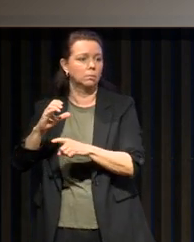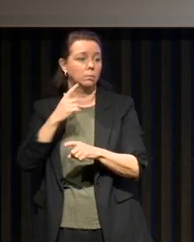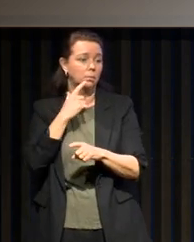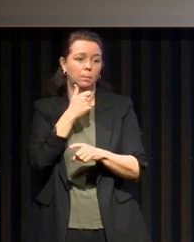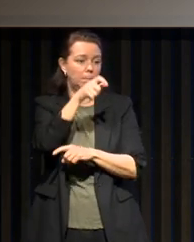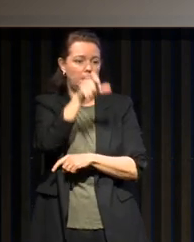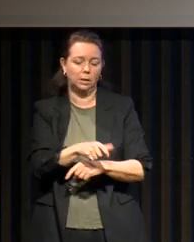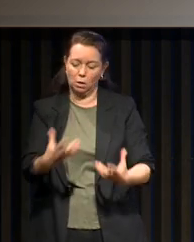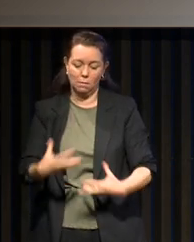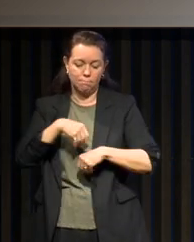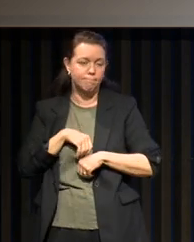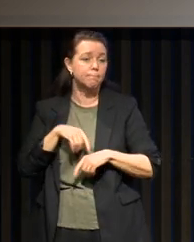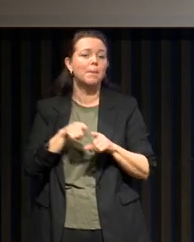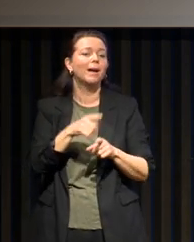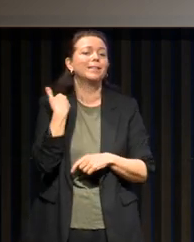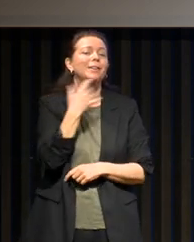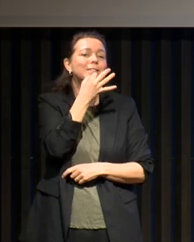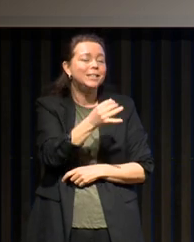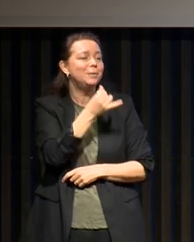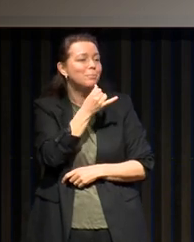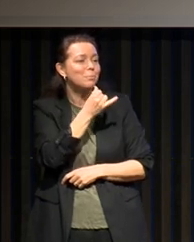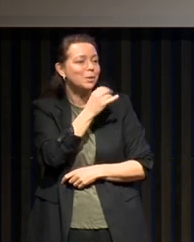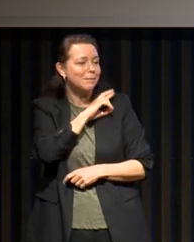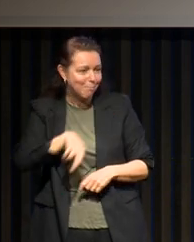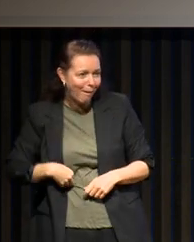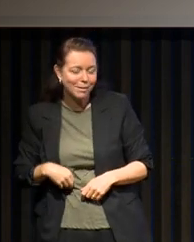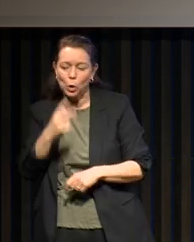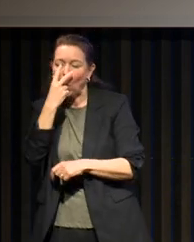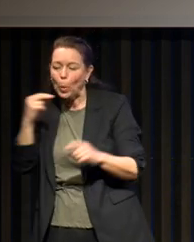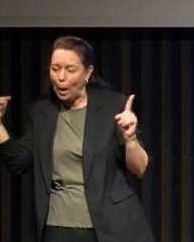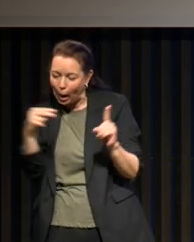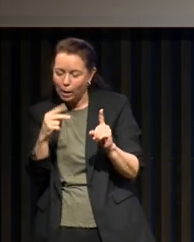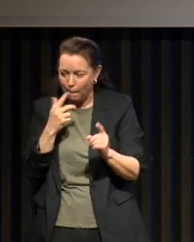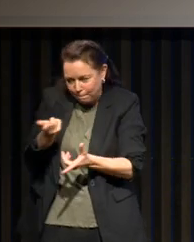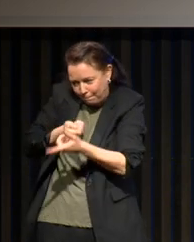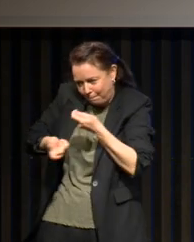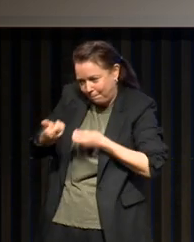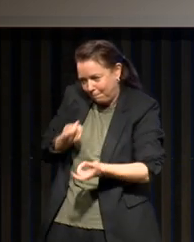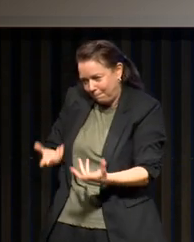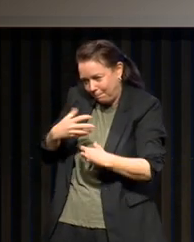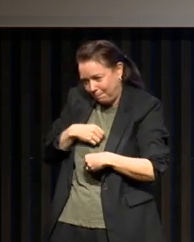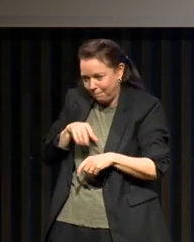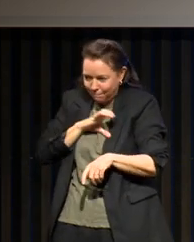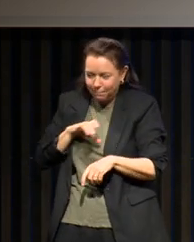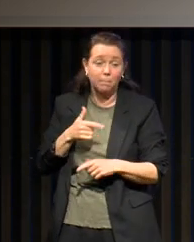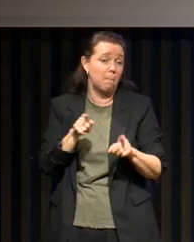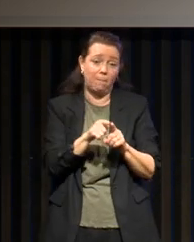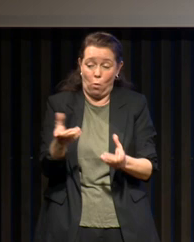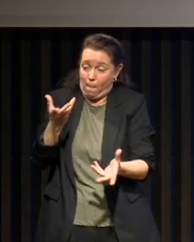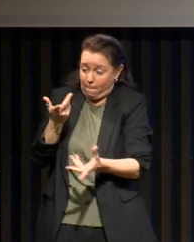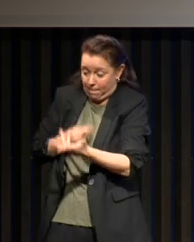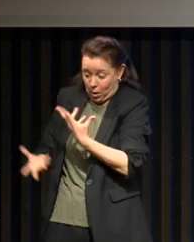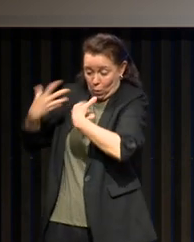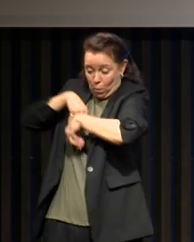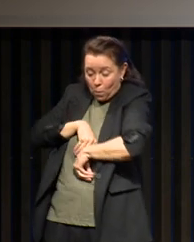PPC, comme le petit renard du petit prince. Comment s'approprier cette respiration si spécifique avec le